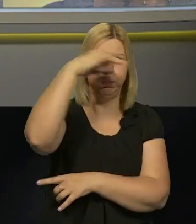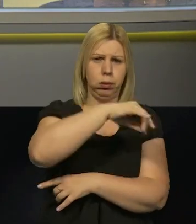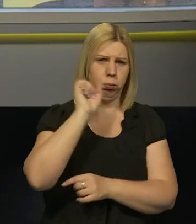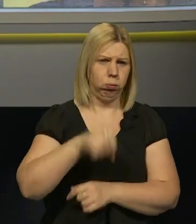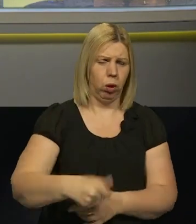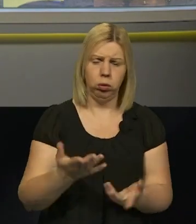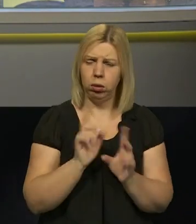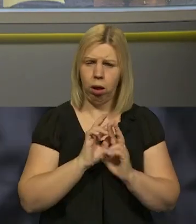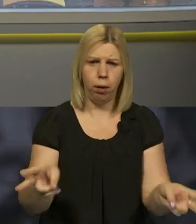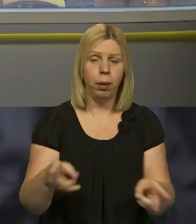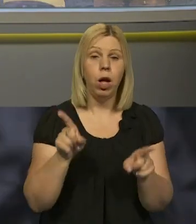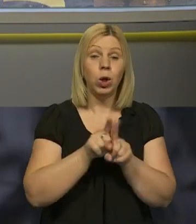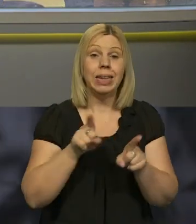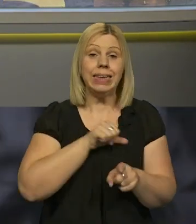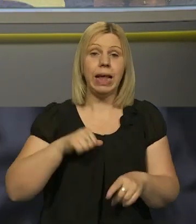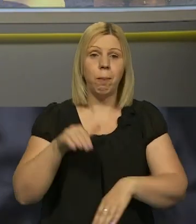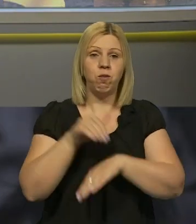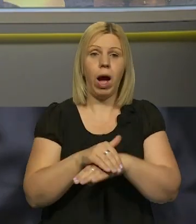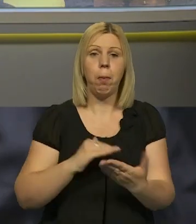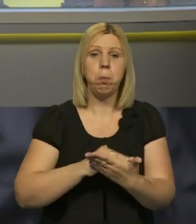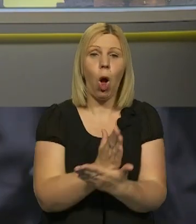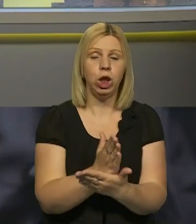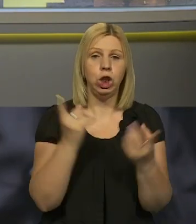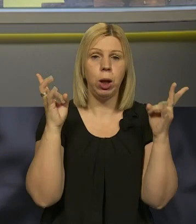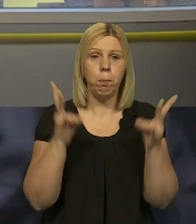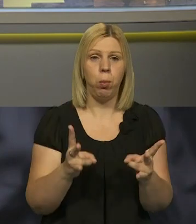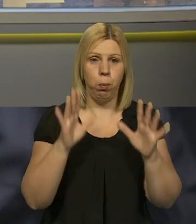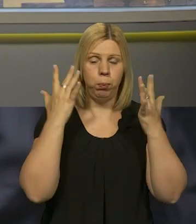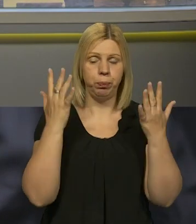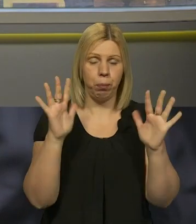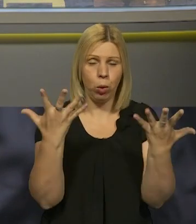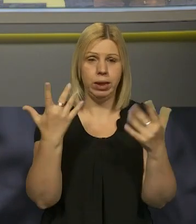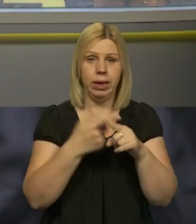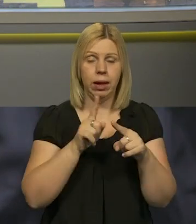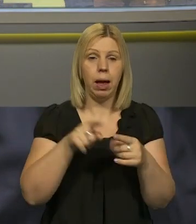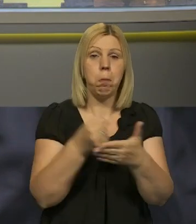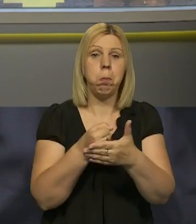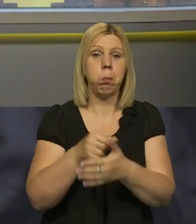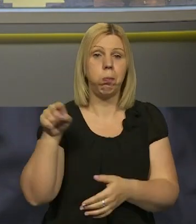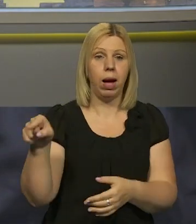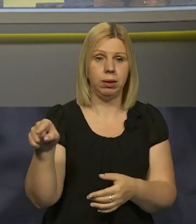долітати. Но сам факт, політична подія, що ця база